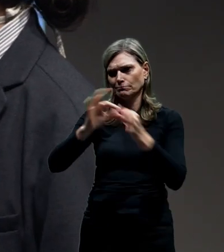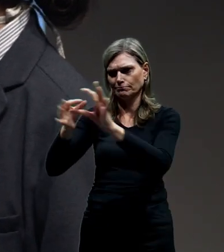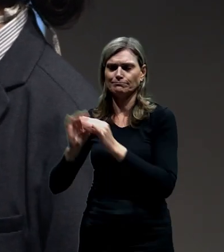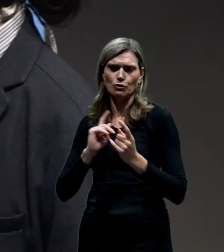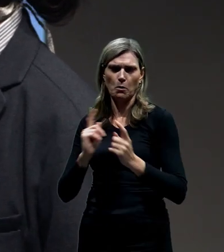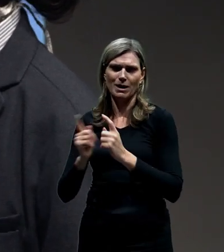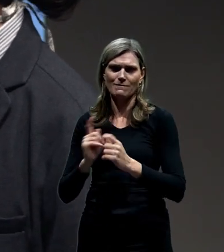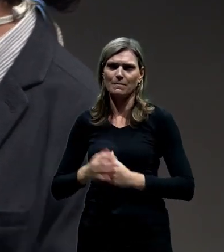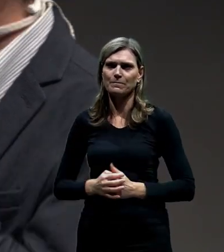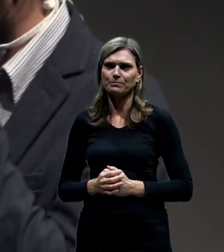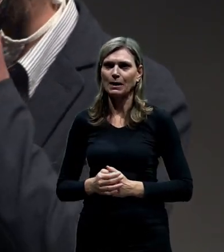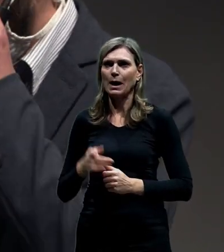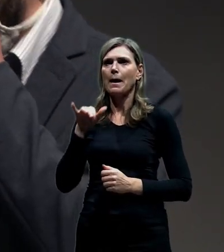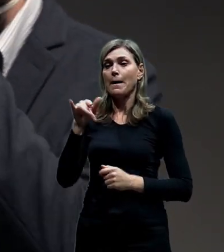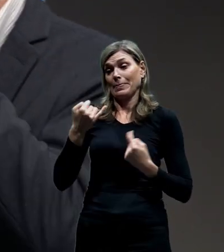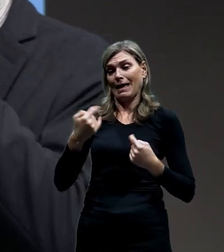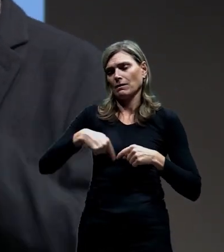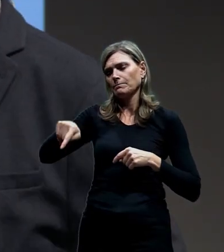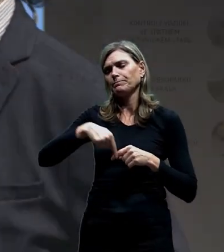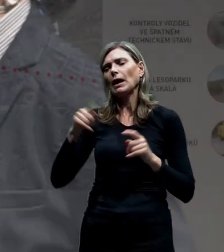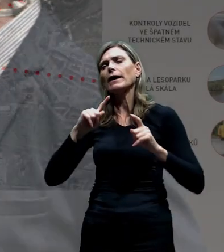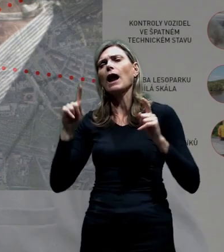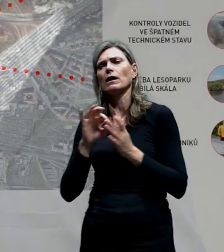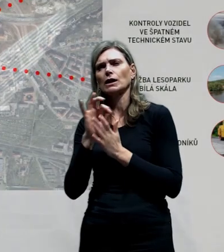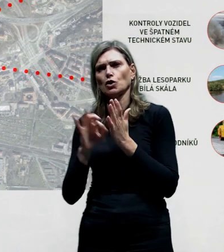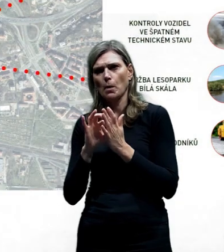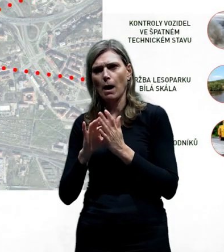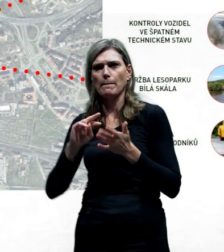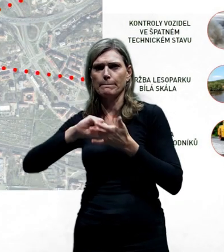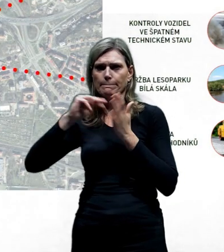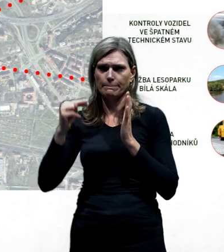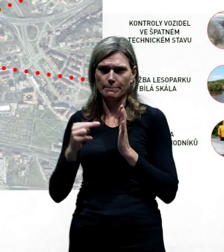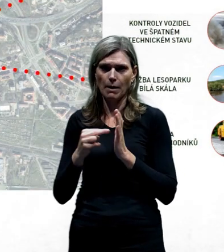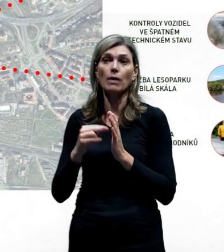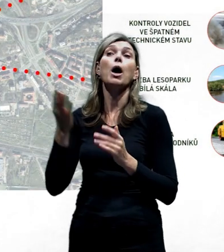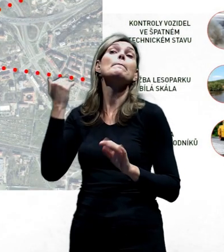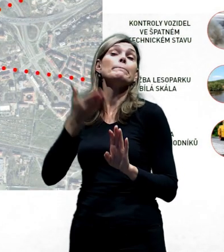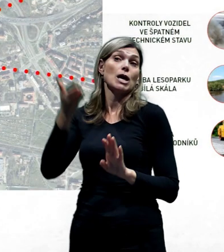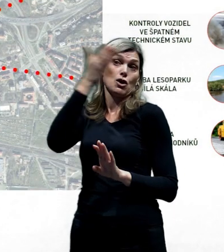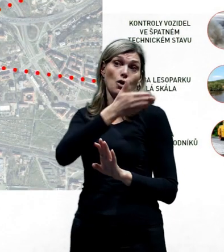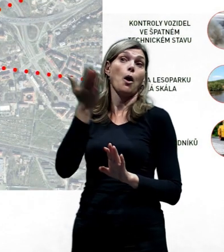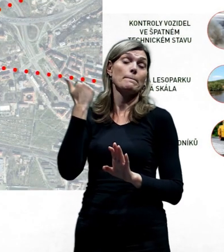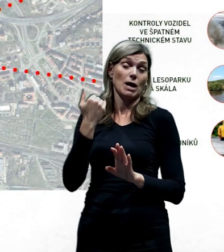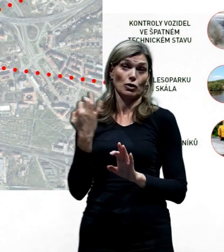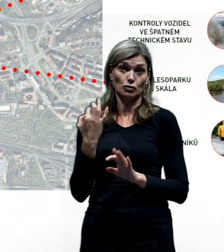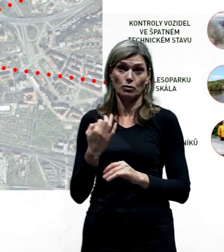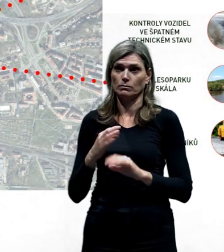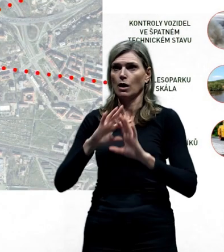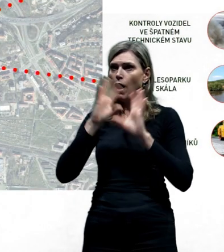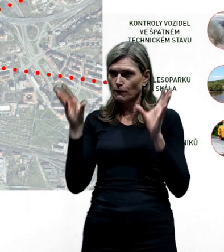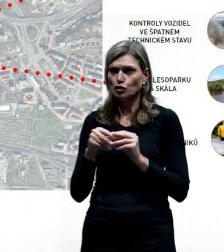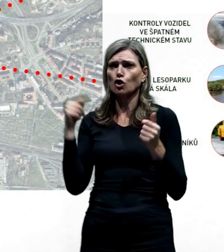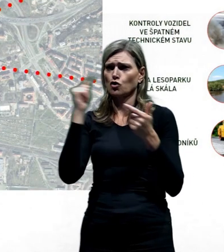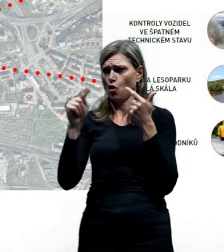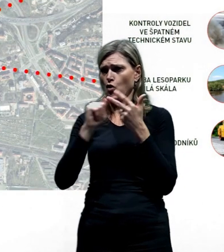Když se koukneme na ty krátkodobová opatření, která jsme realizovali už v minulém roce, tak u všech jsem já osobně